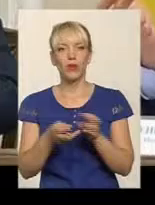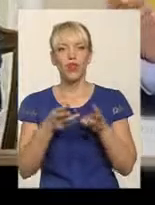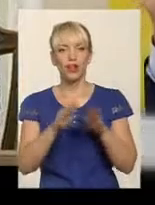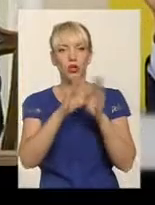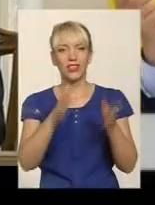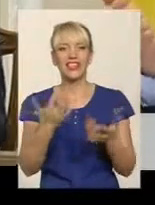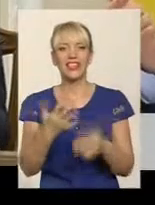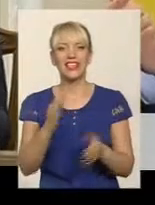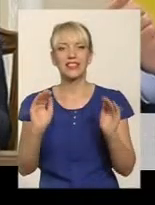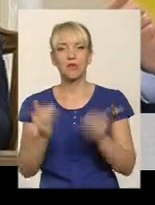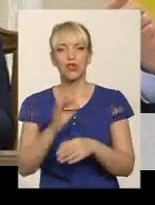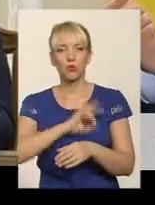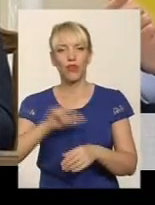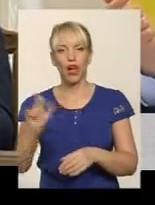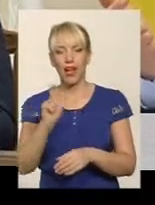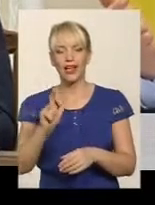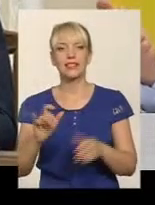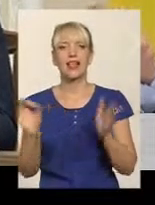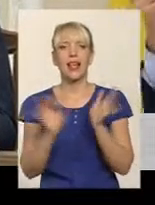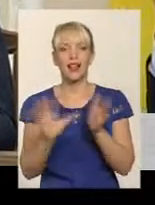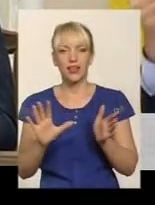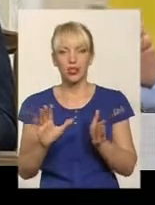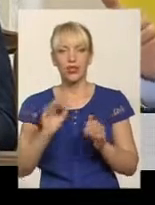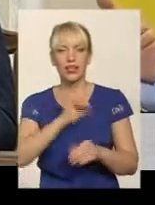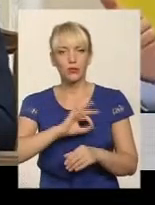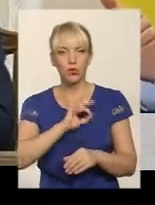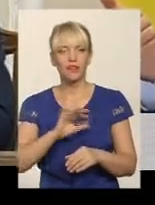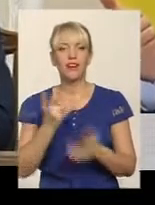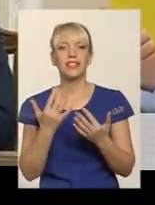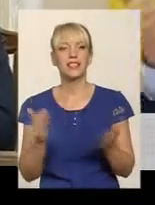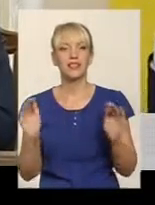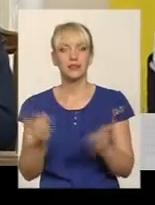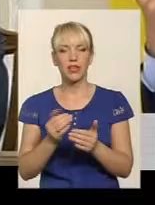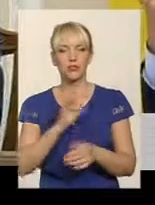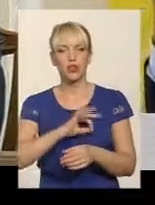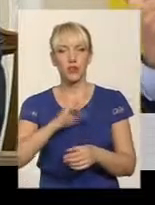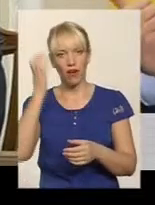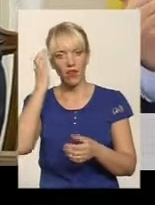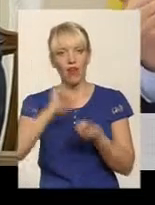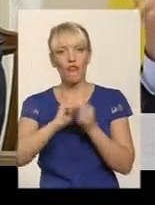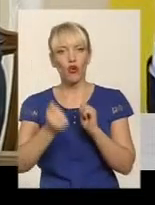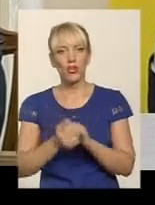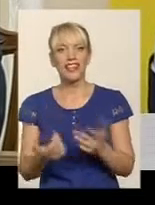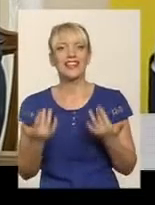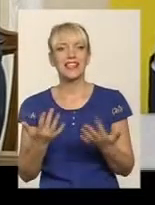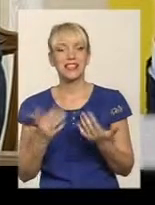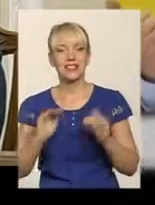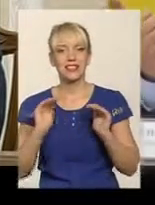споживання газу, наскільки зменшили споживання електроенергії, наскільки зменшили споживання вугілля. Тобто, наскільки зменшили